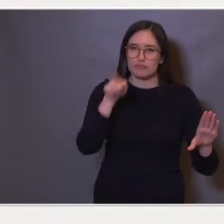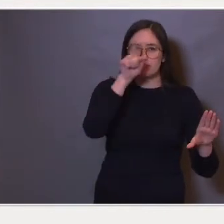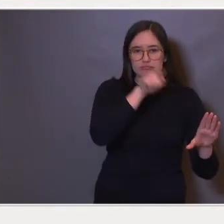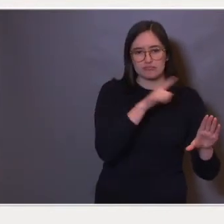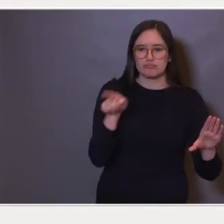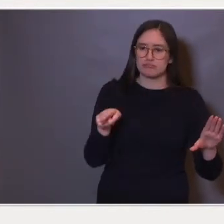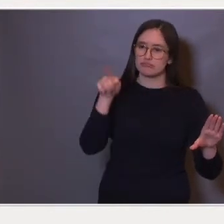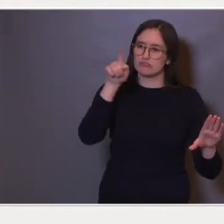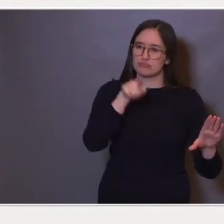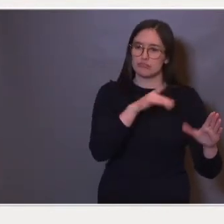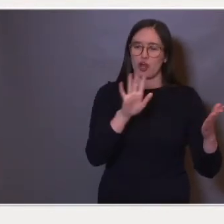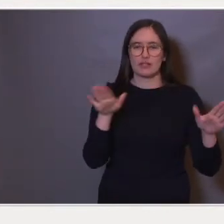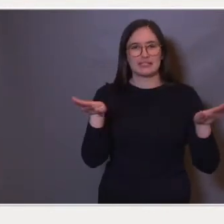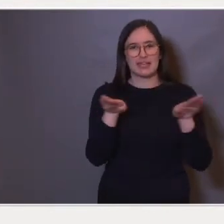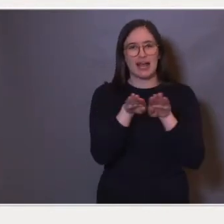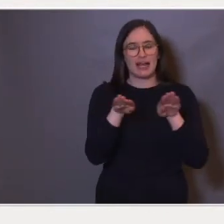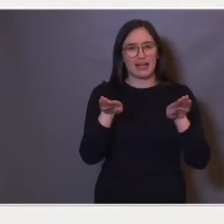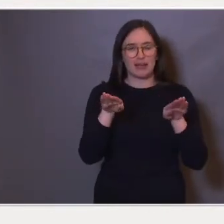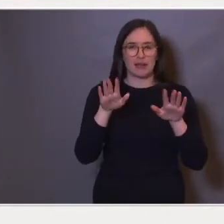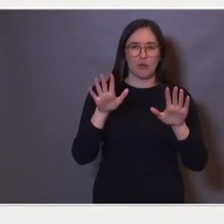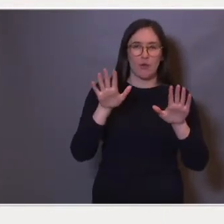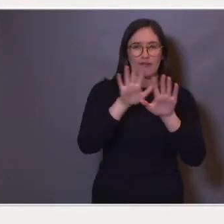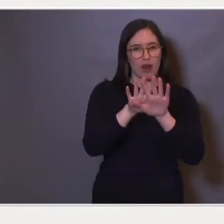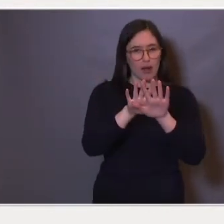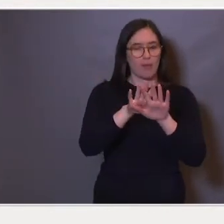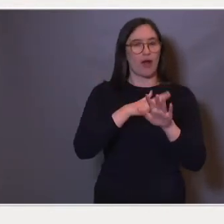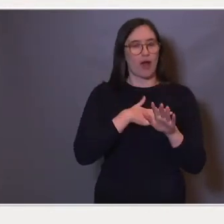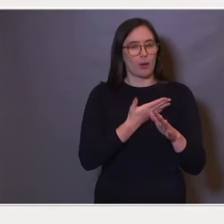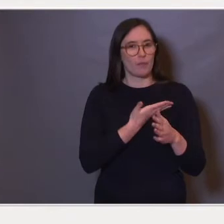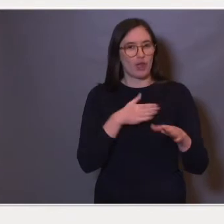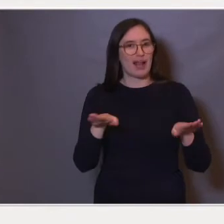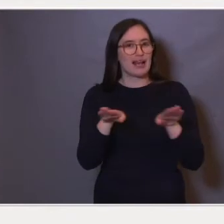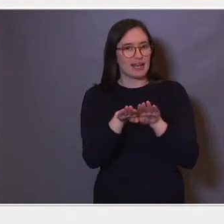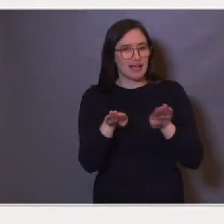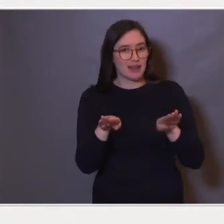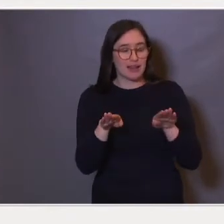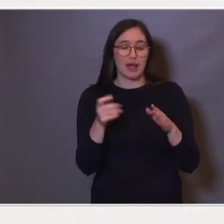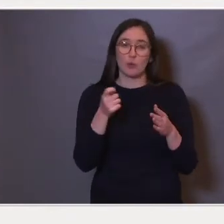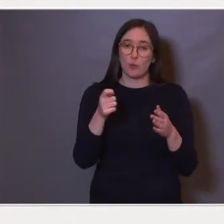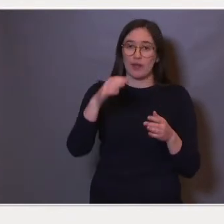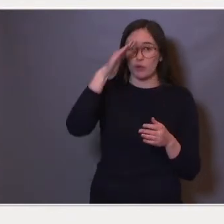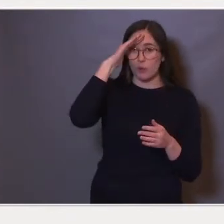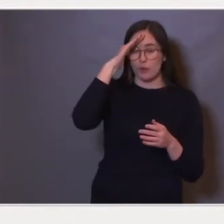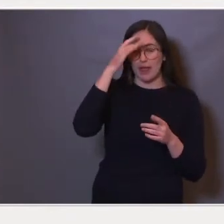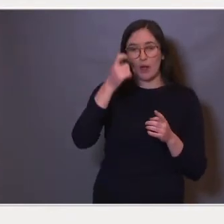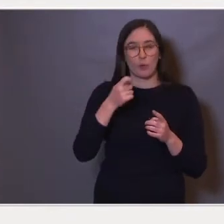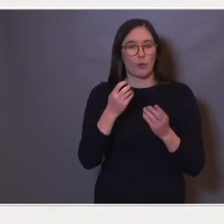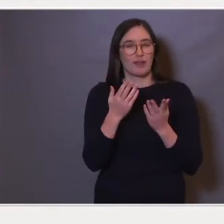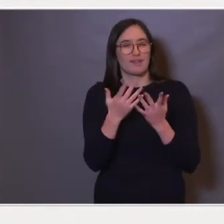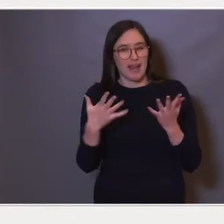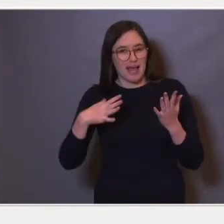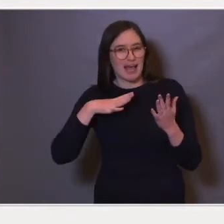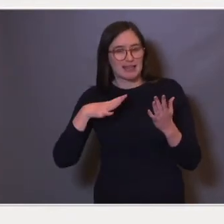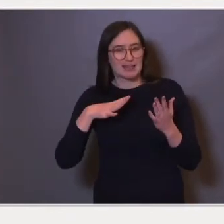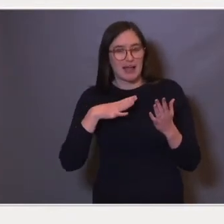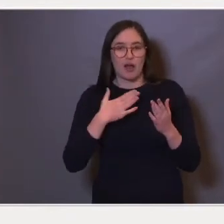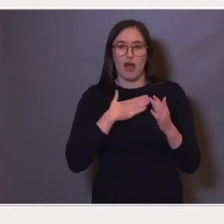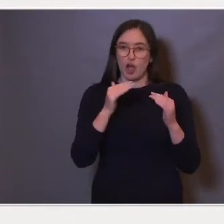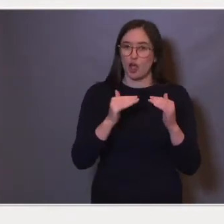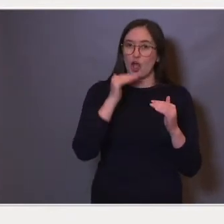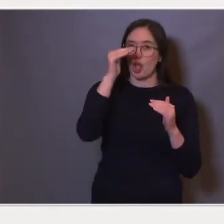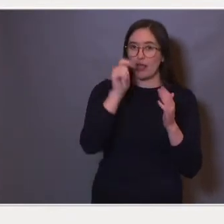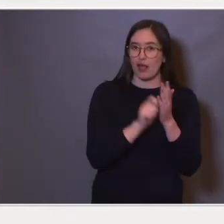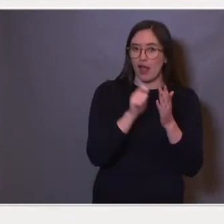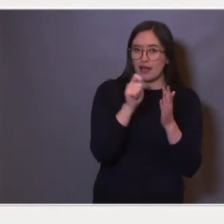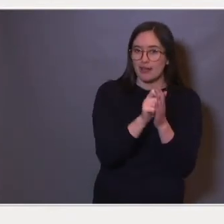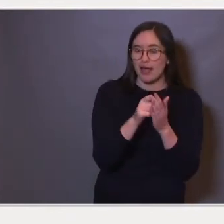hverandre. De overlapper, det er store likheter. Noen gutter og noen, noe flere jenter, har høye